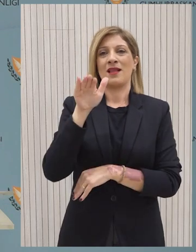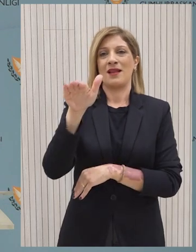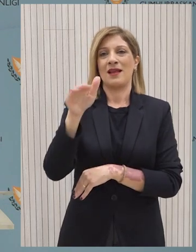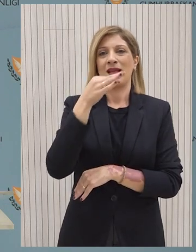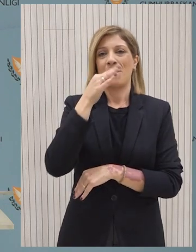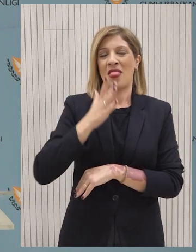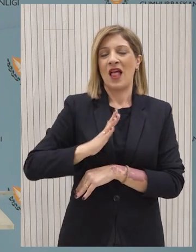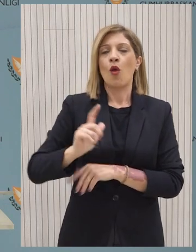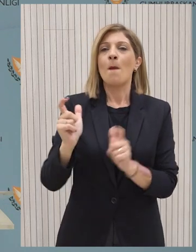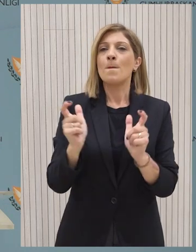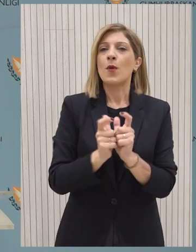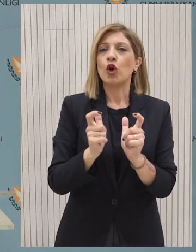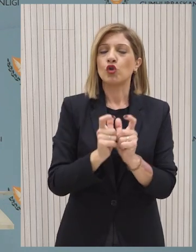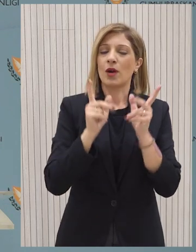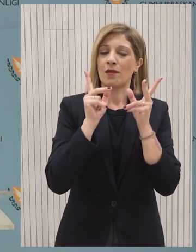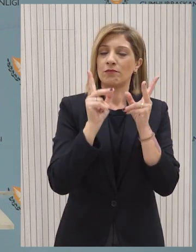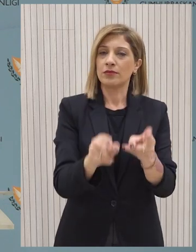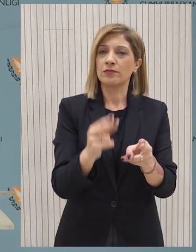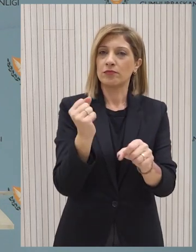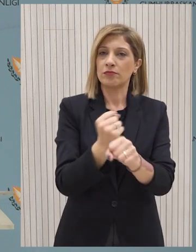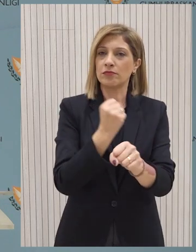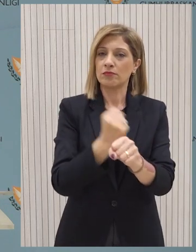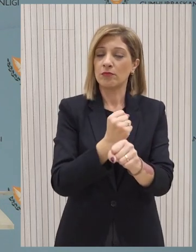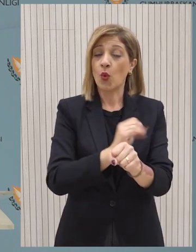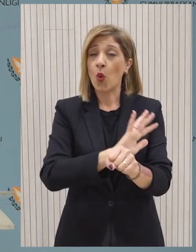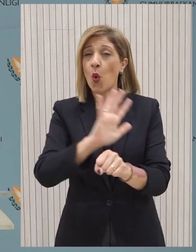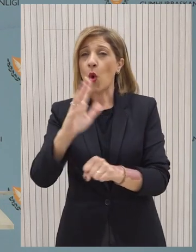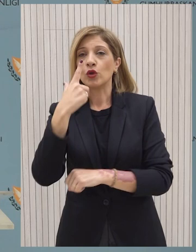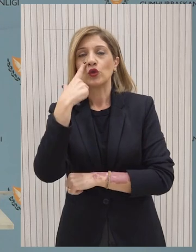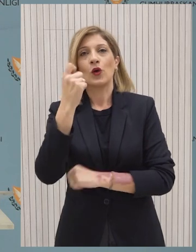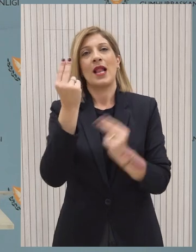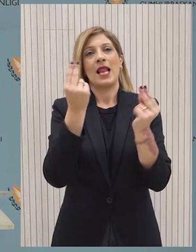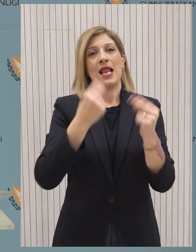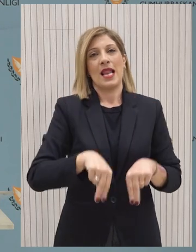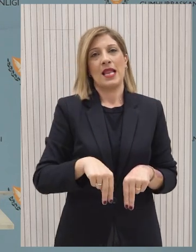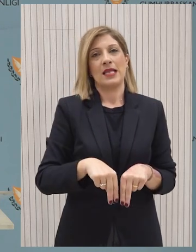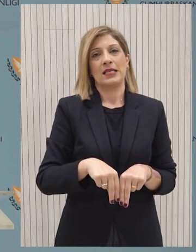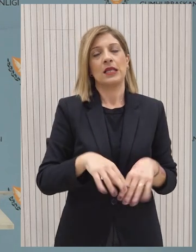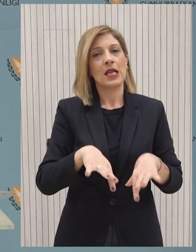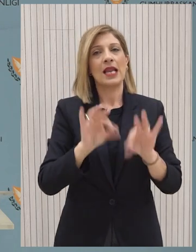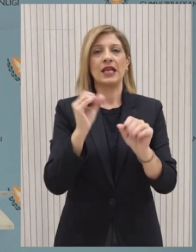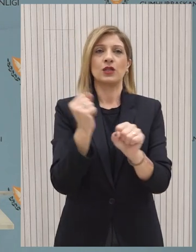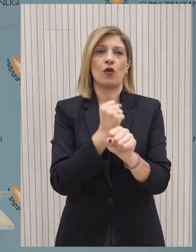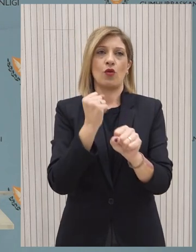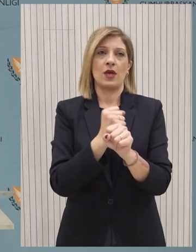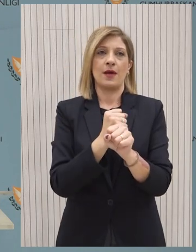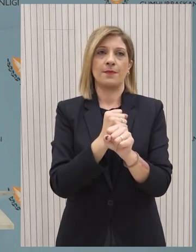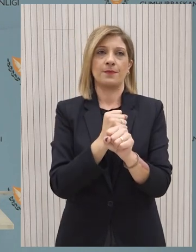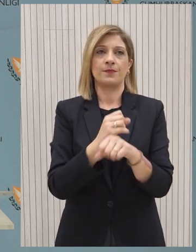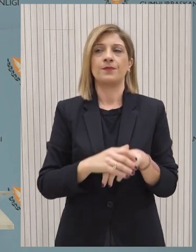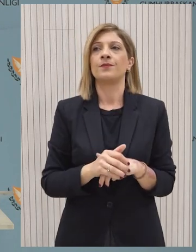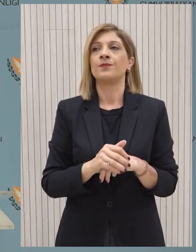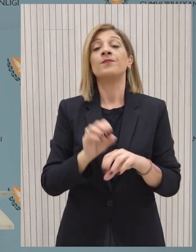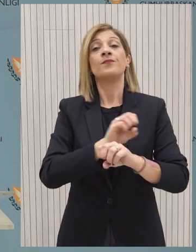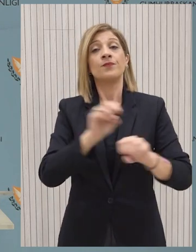διπλωματικός ορίζοντας επανέναρξης των εργασιών. Η ενημέρωση που έχουμε από την ειρνευτική δύναμη είναι ότι αυτό θα μπορέσει να εγκαταστεί